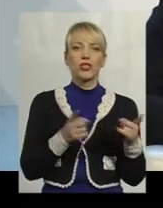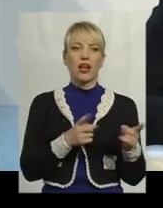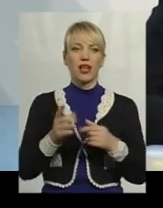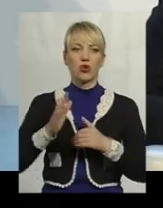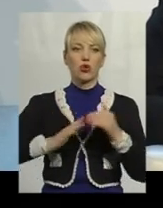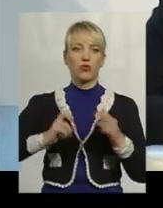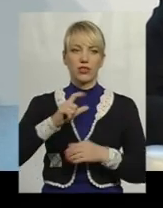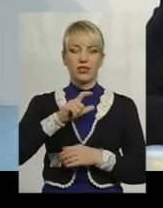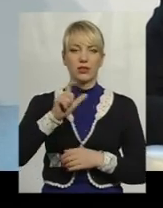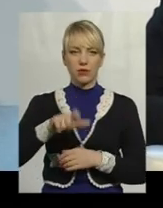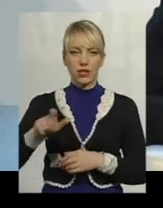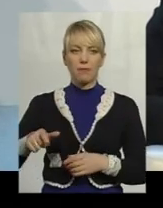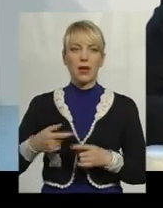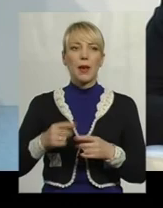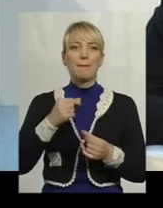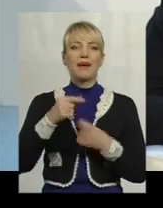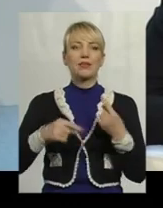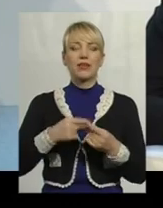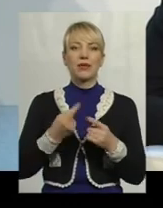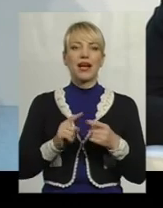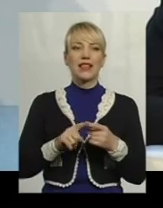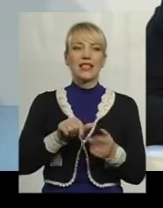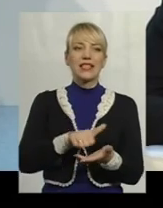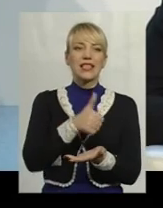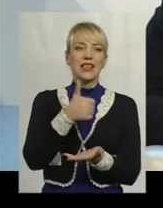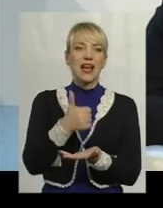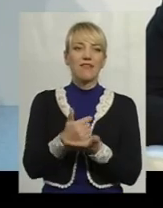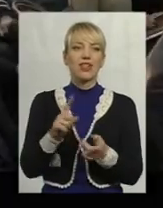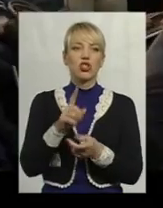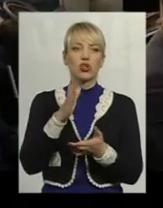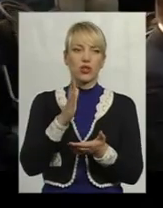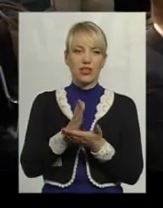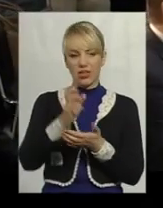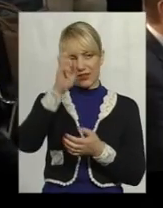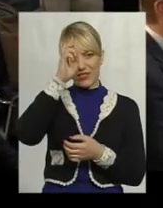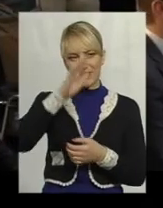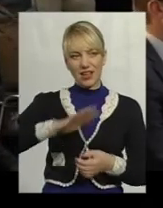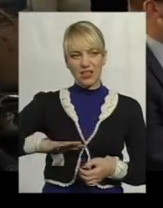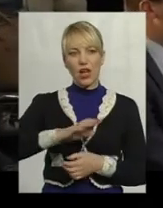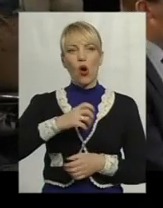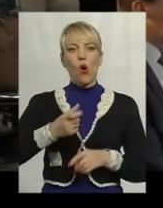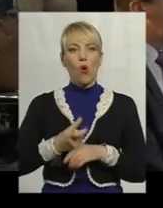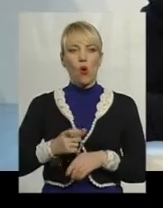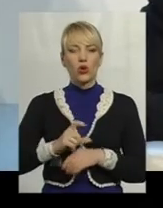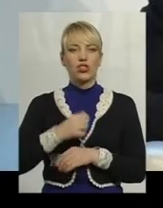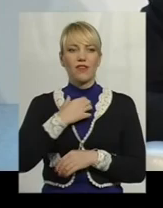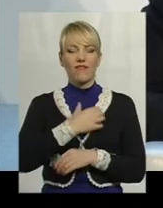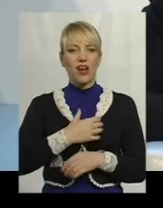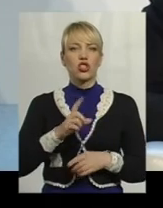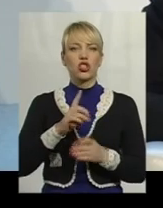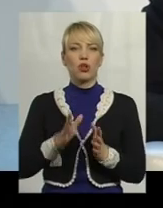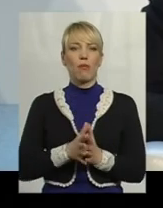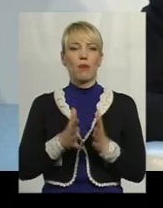Підпринимателям це найголовніше, що є в країні. Важно, щоб більше